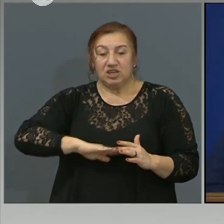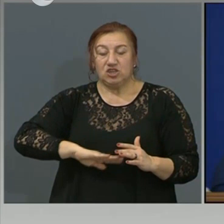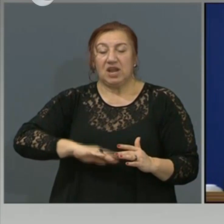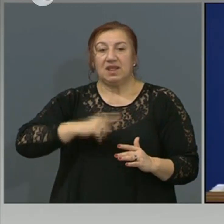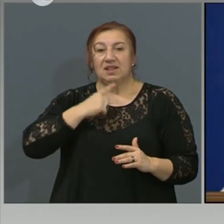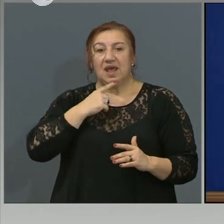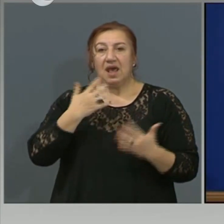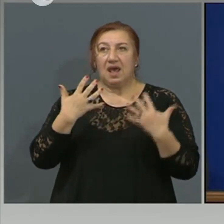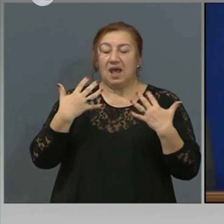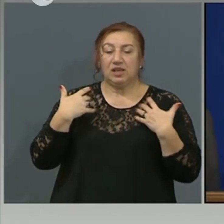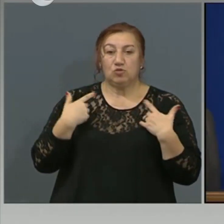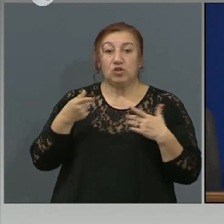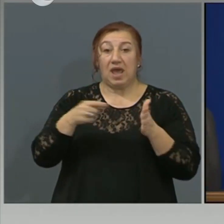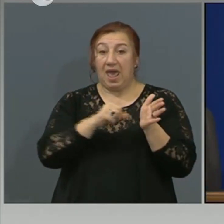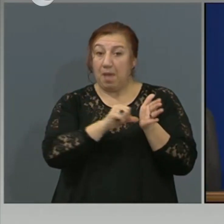напредване?